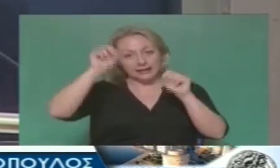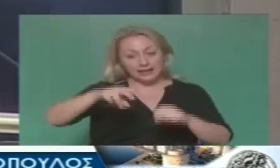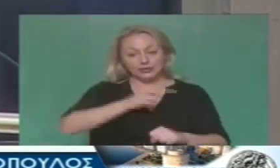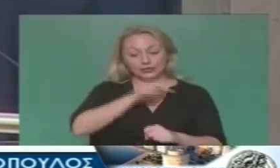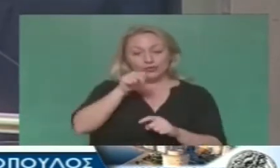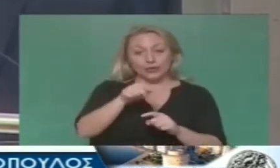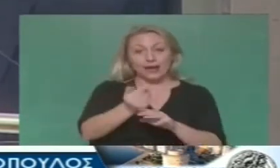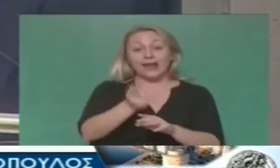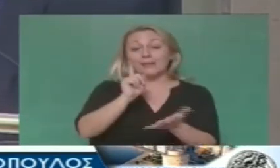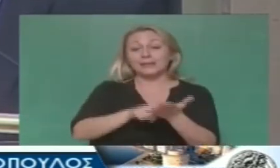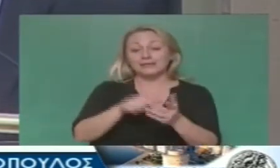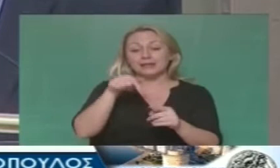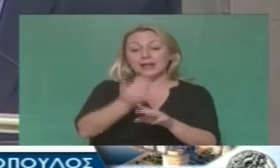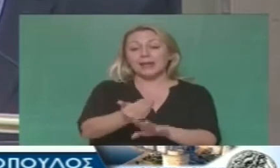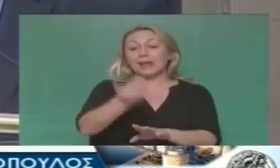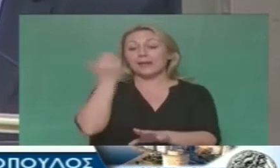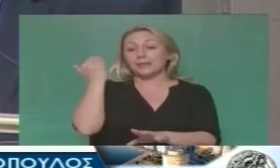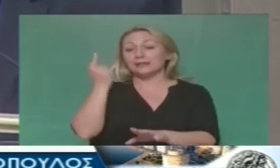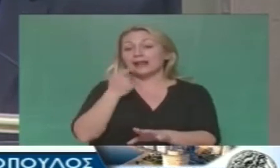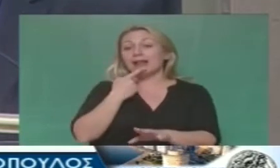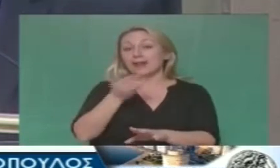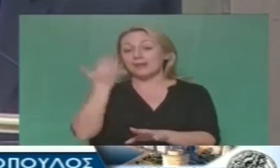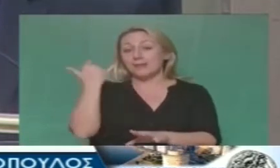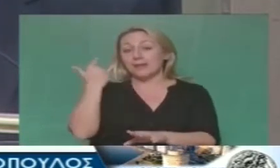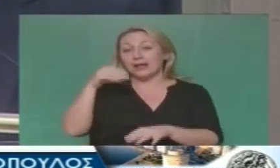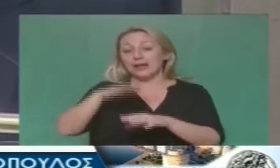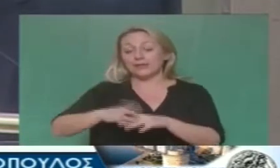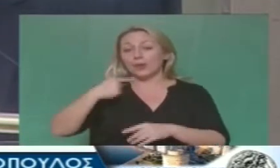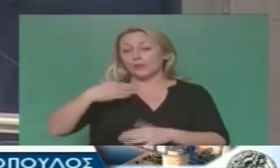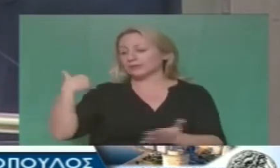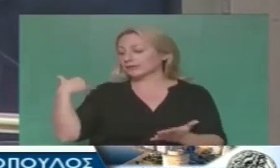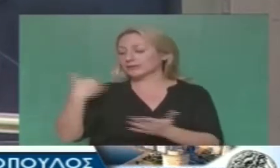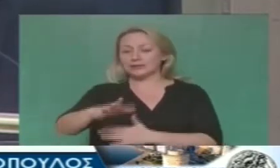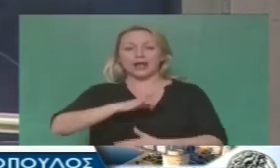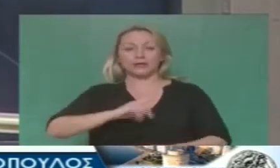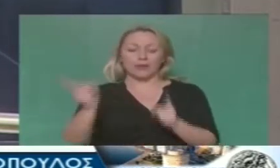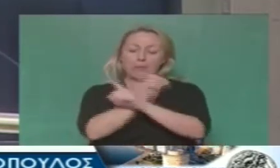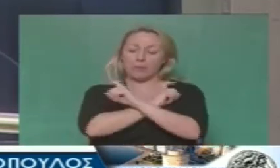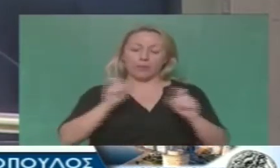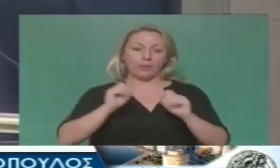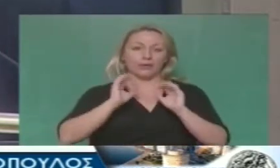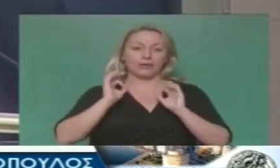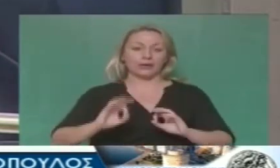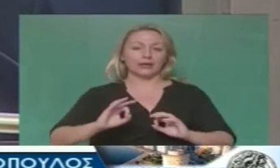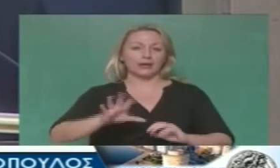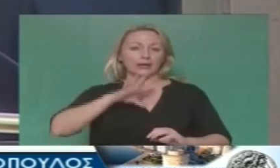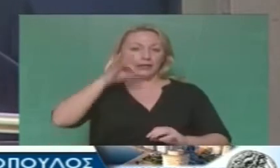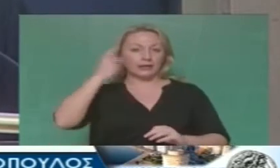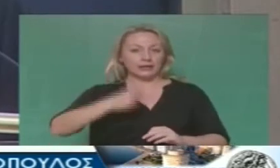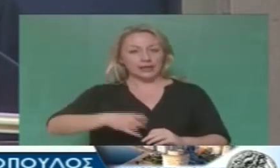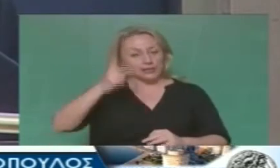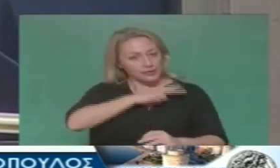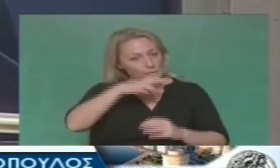Αλλά αξιοποιώντας τη δικαιολογημένη τεράστια γανάκτηση των πολιτών της πόλης μας